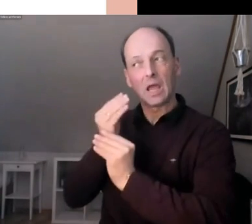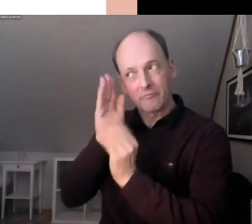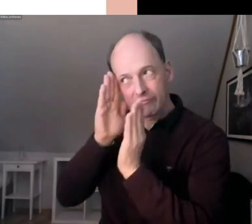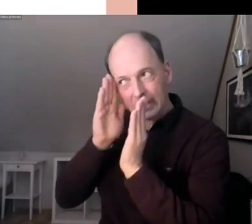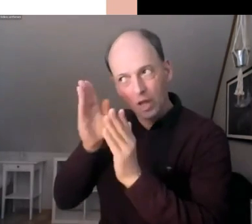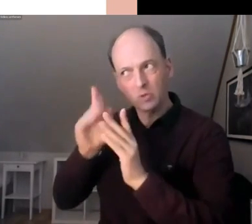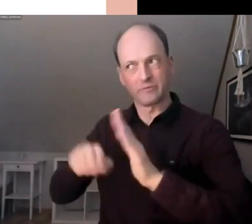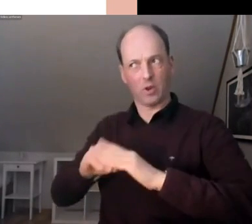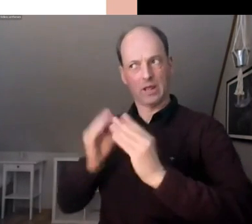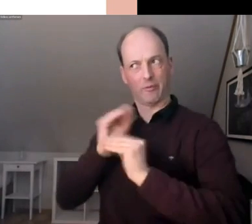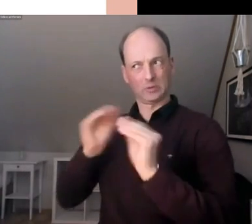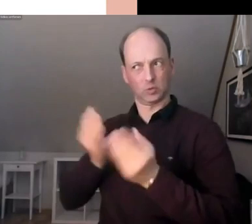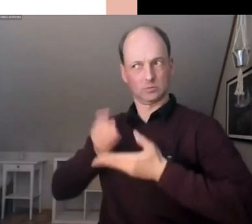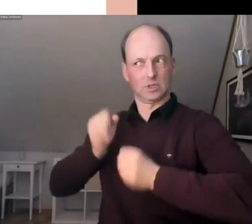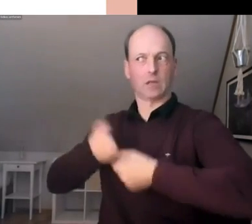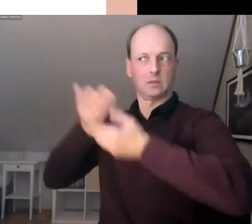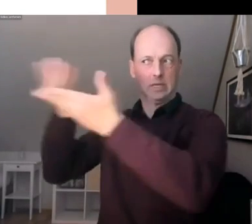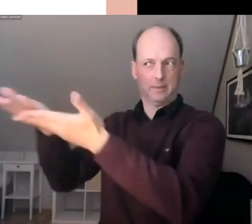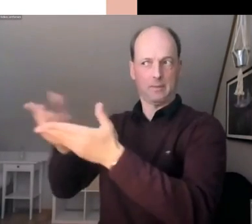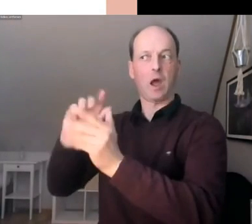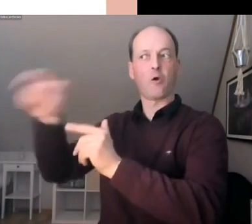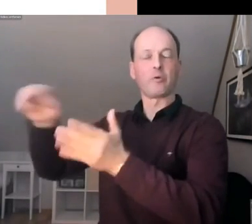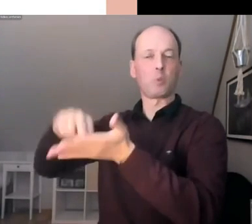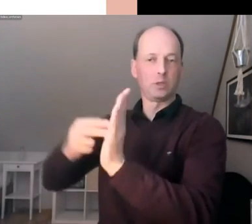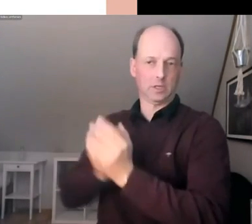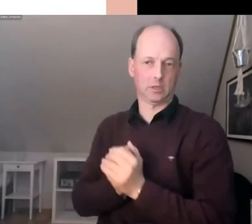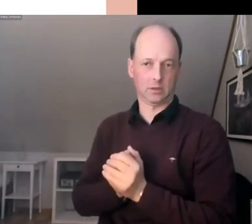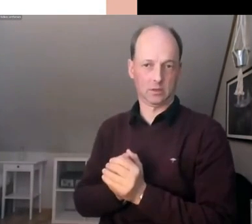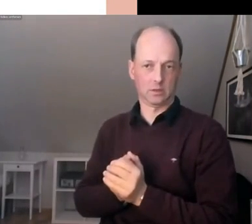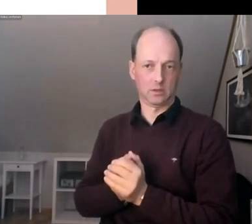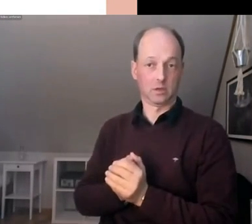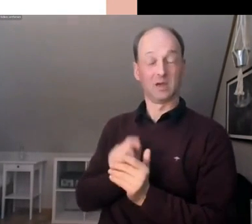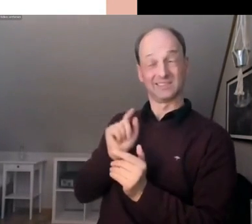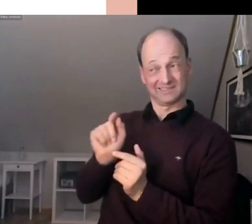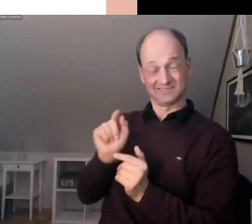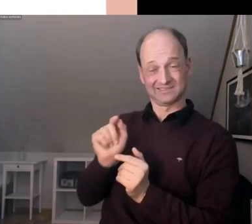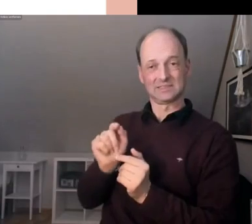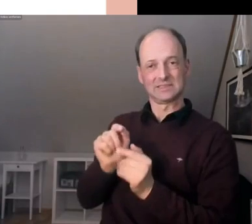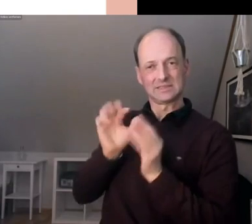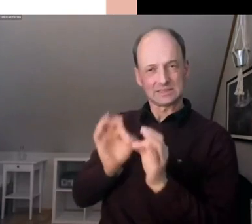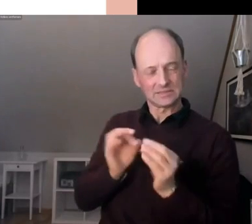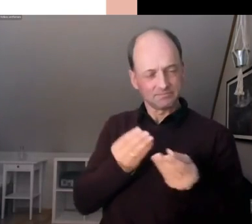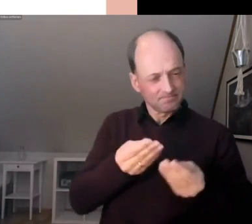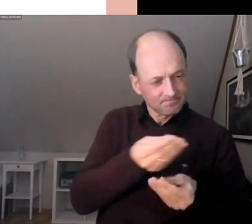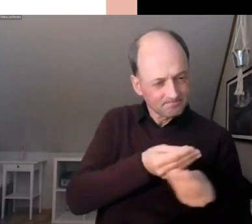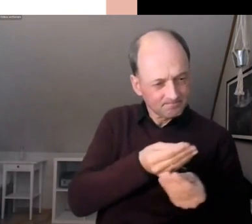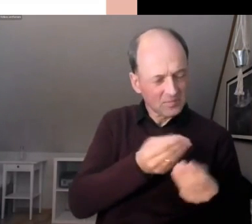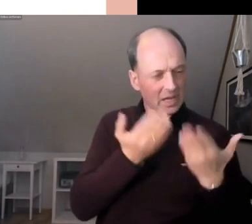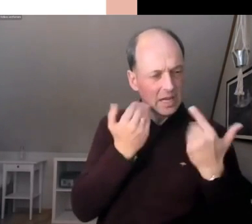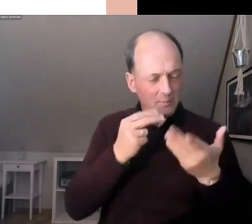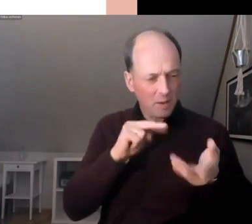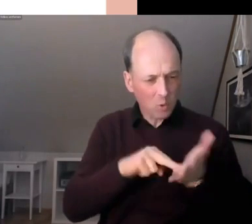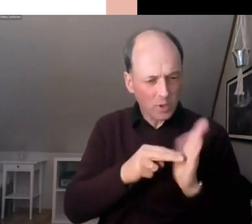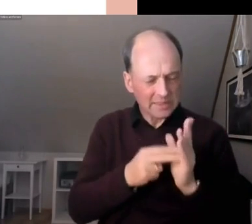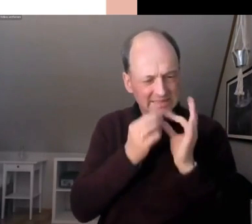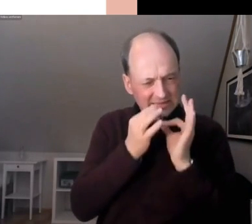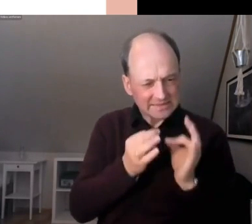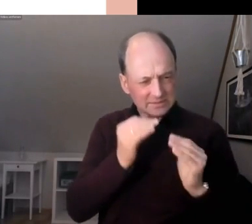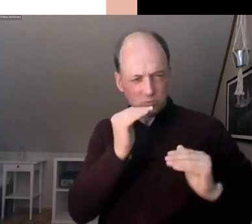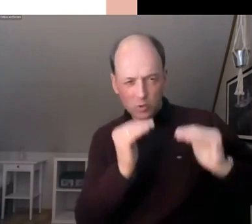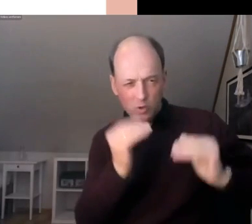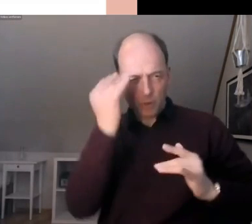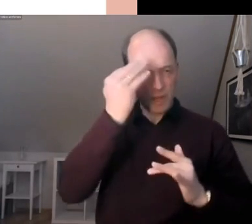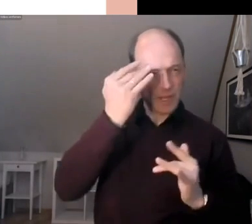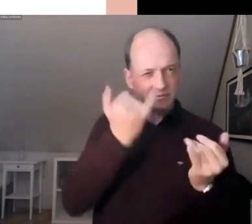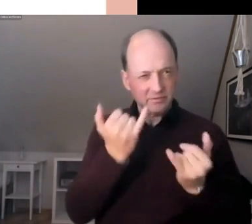darüber zu liefern, über die Akzeptanz ganz bestimmter und sorgfältig abgewogener Klimapolitik. Weil die Bürger, weil der